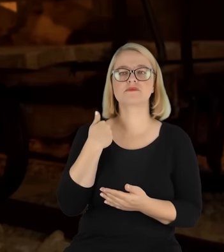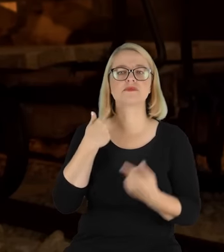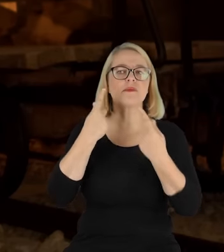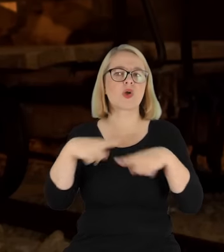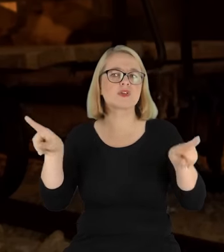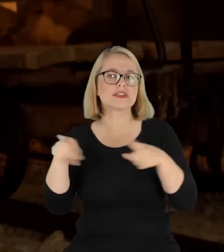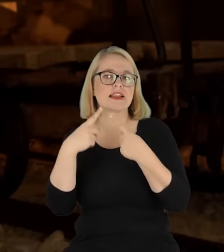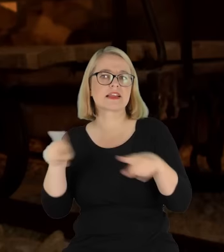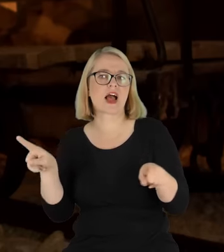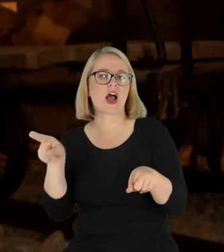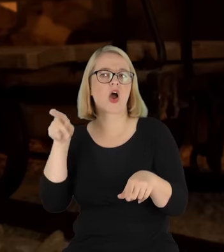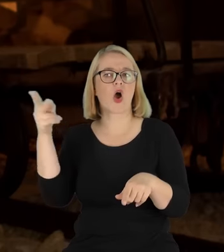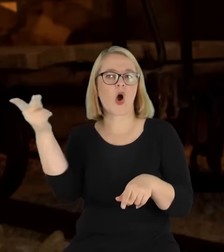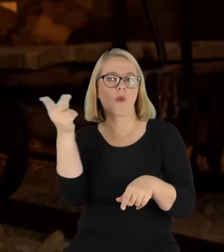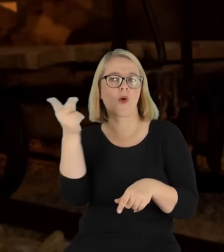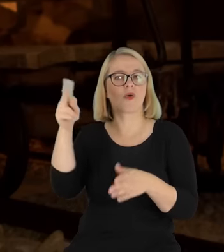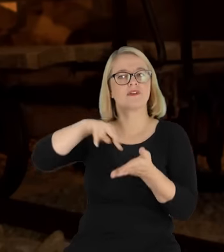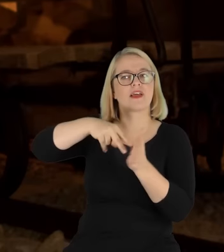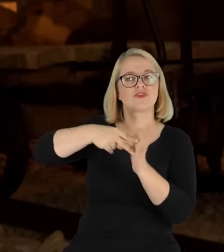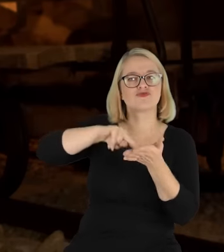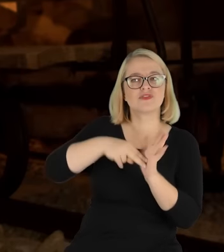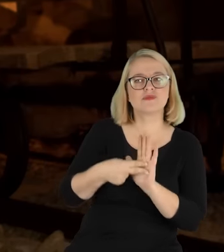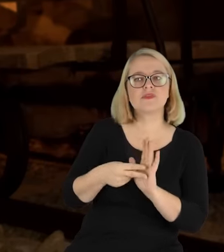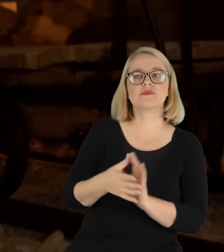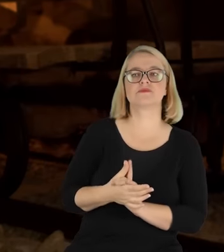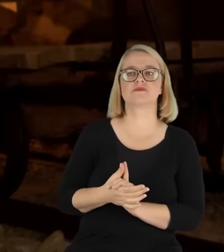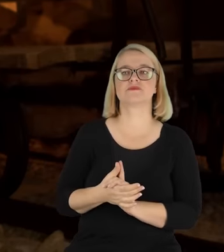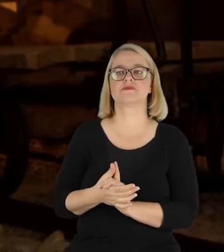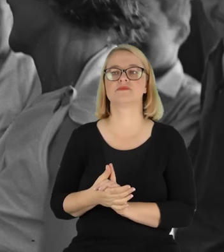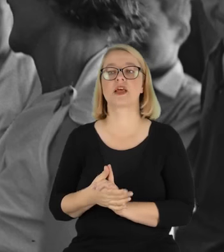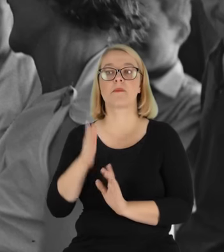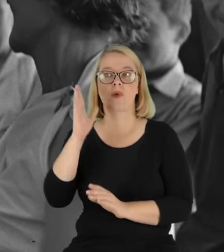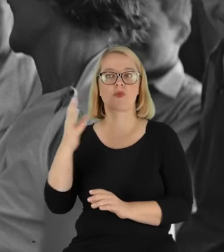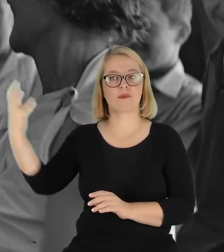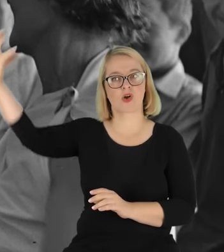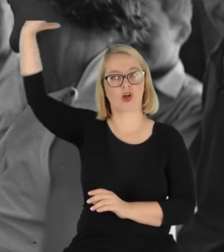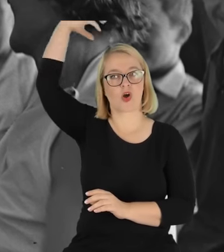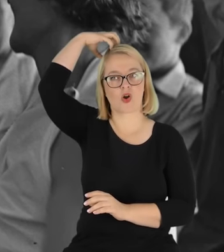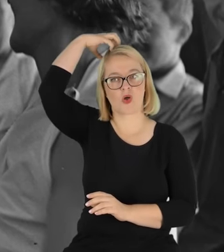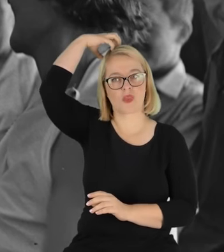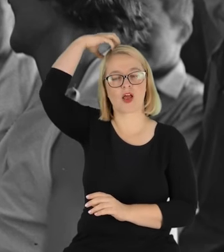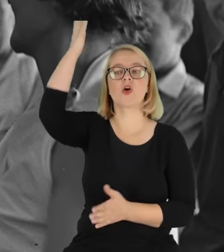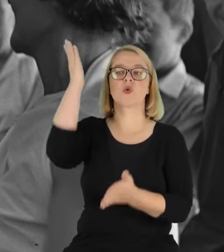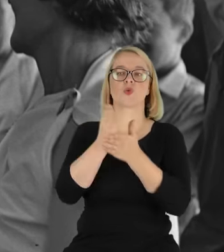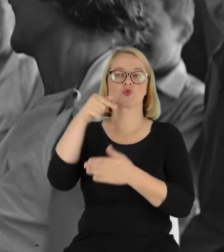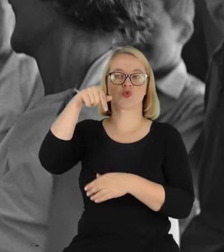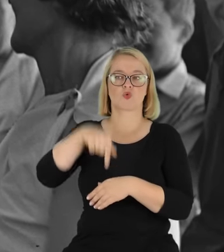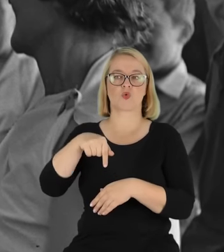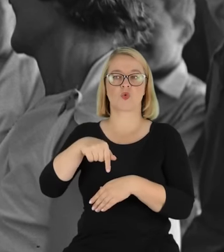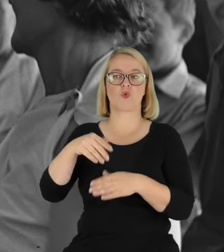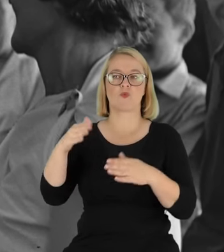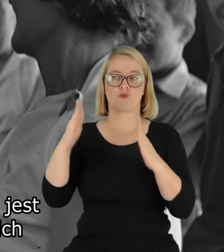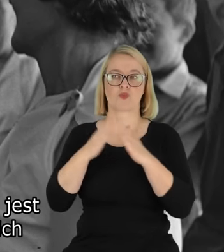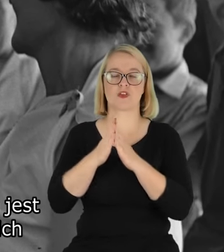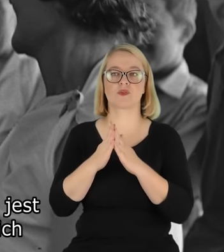utwór, w którym oni tańczyli. Potem nastąpiła koronacja już na terenie